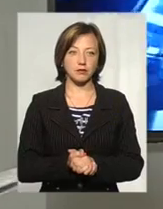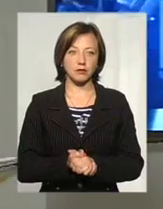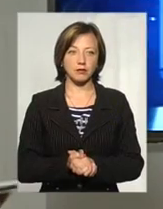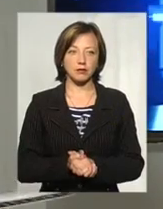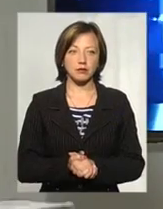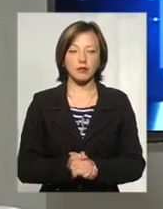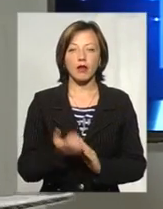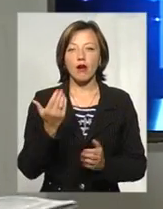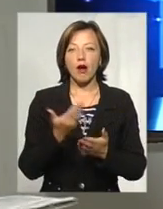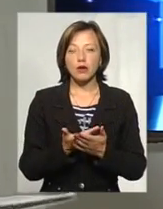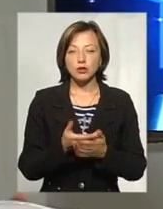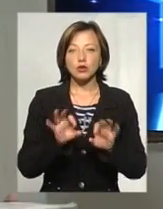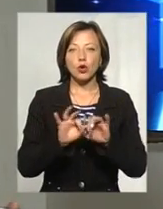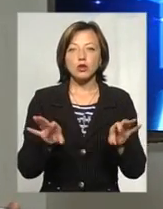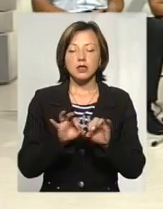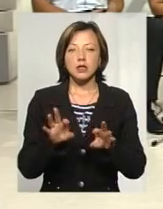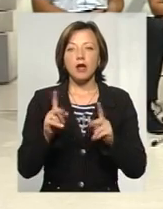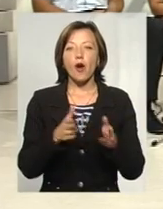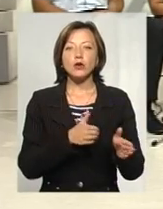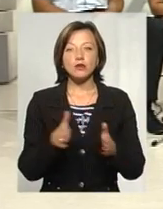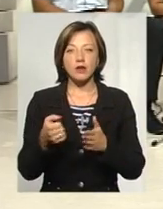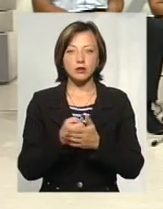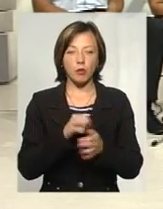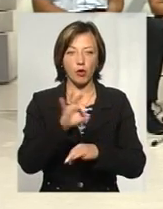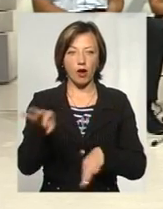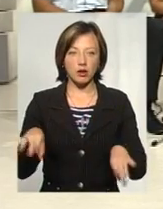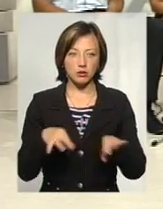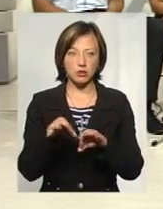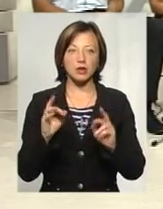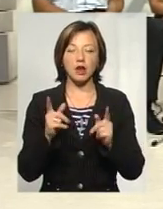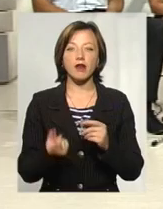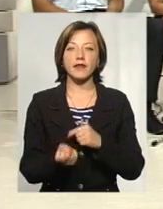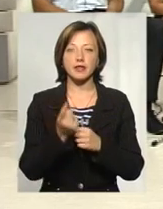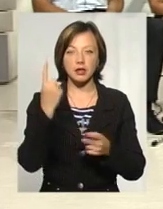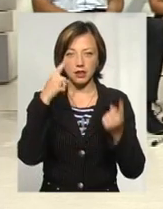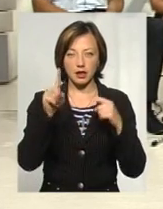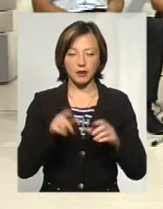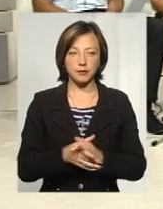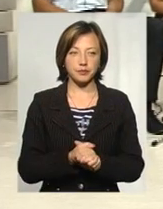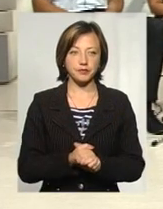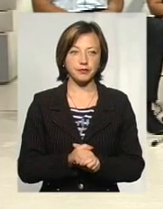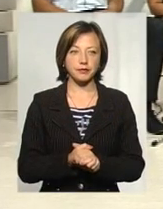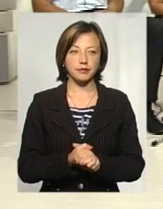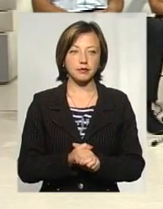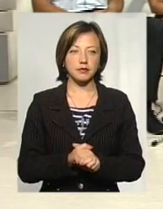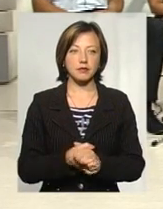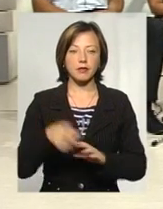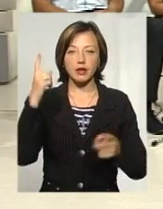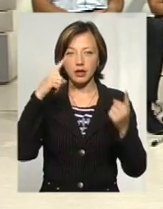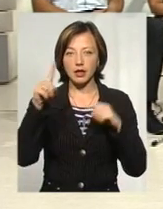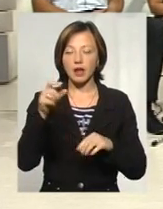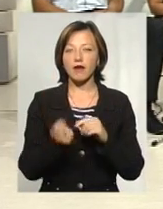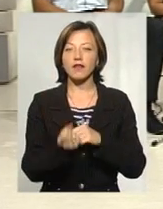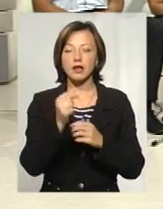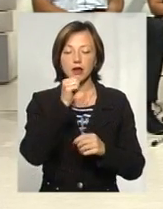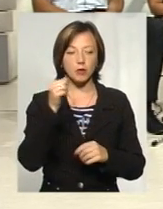Отож, пані Олено, розкажіть, як готувалися до проєкту і як виникла ідея взагалі? Ну, ідея у нас виникла ще минулого